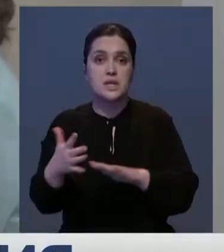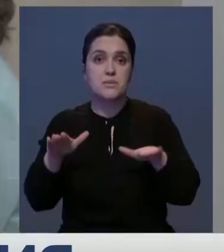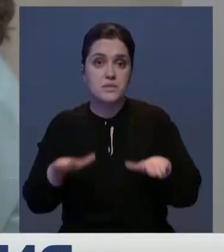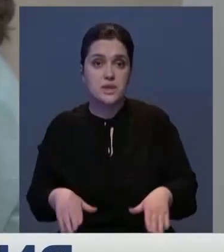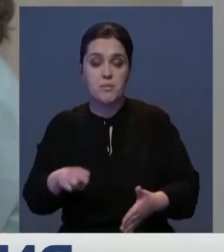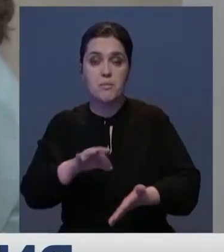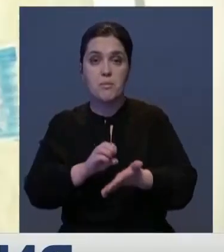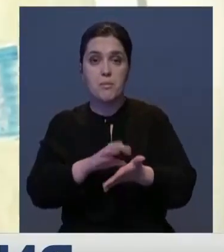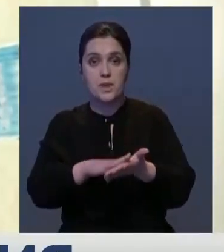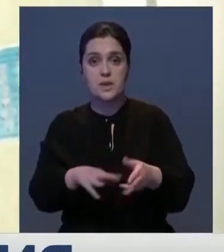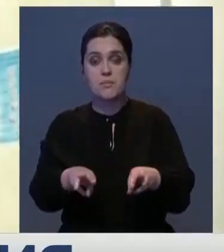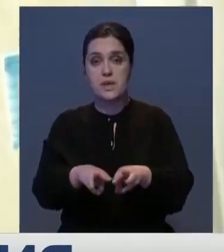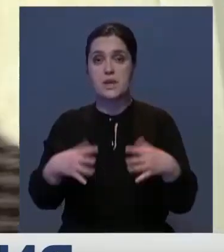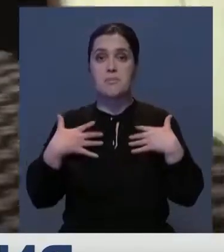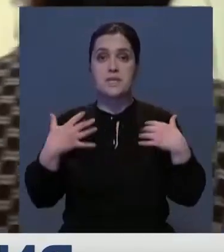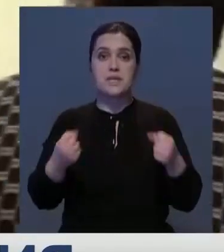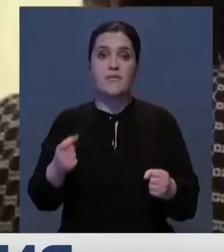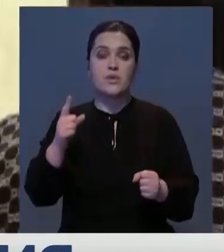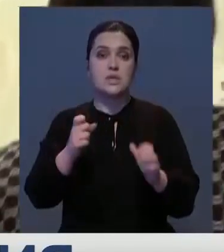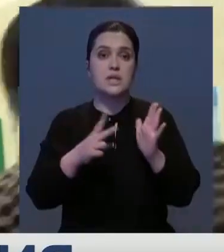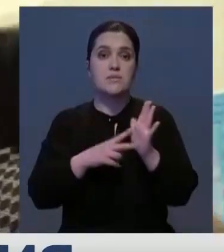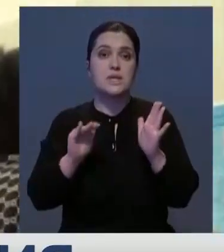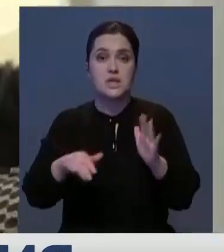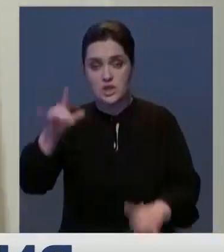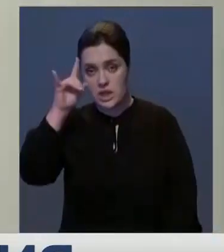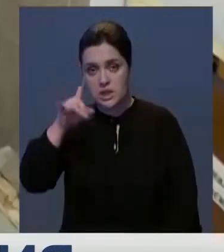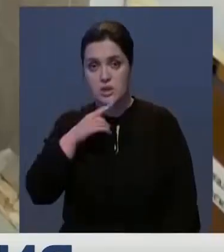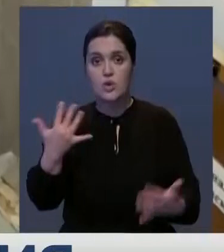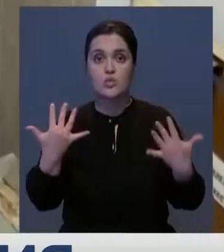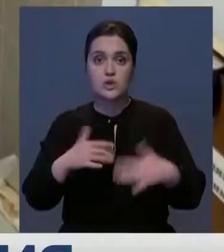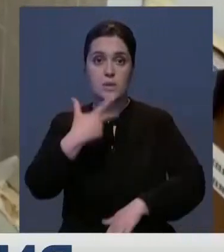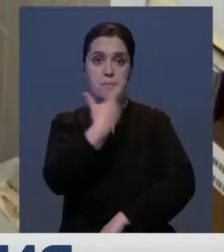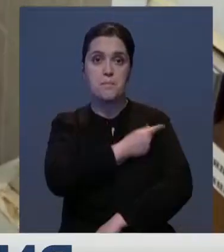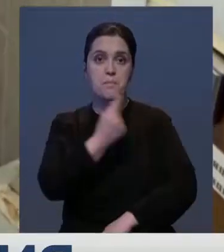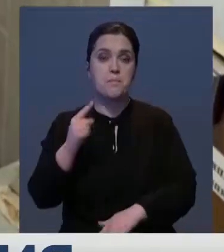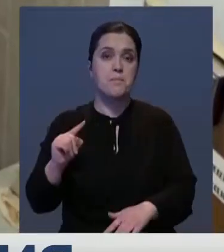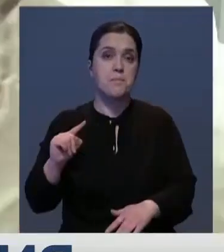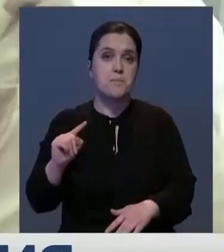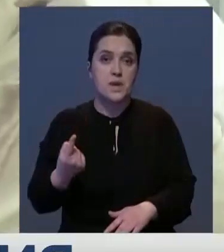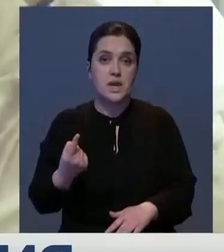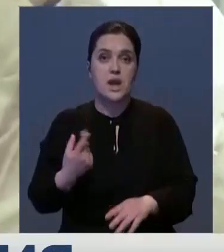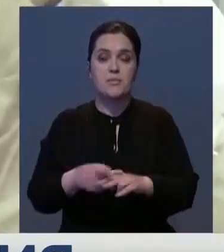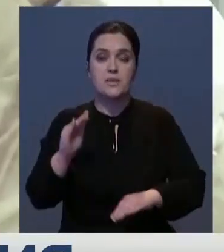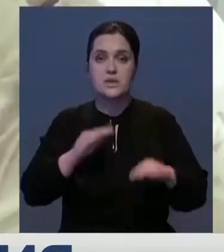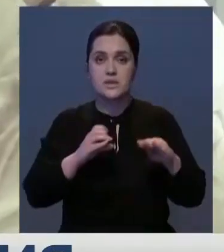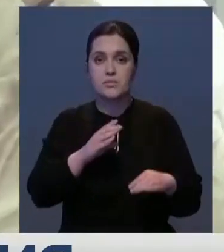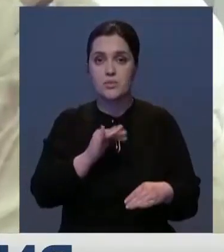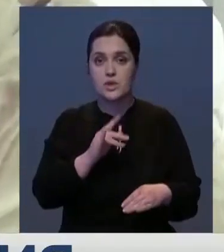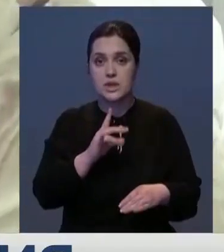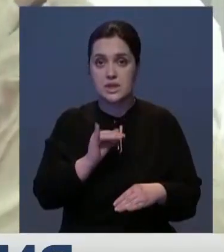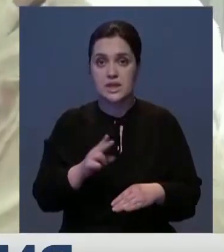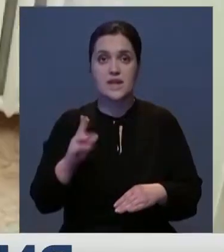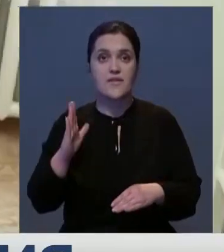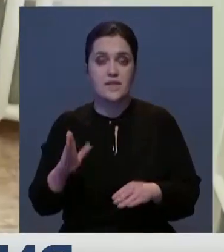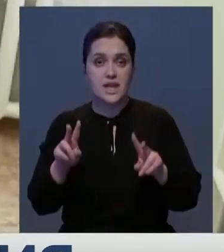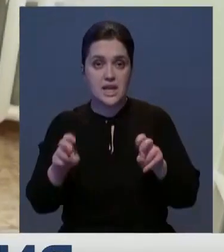15 пунктов. Между тем, по данным Минздрава, больше 107 тысяч казахстанцев уже привились первым компонентом препарата «Спутник